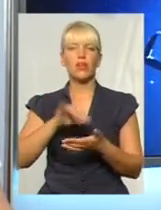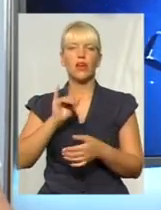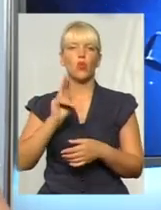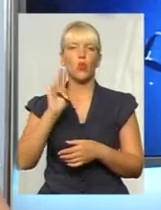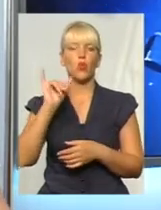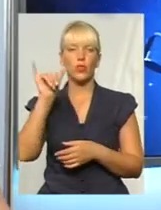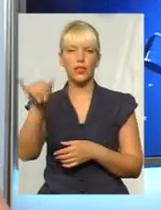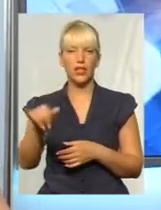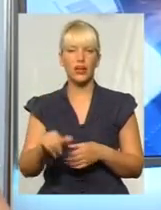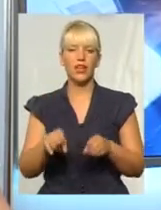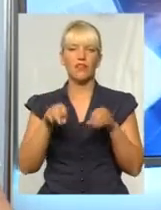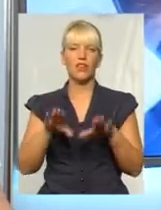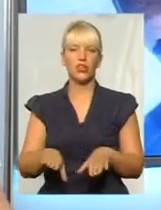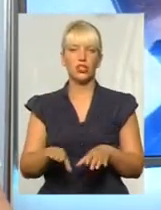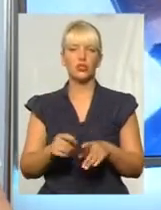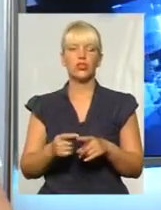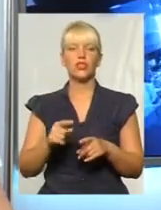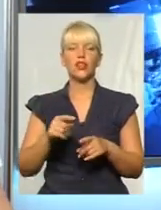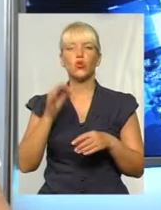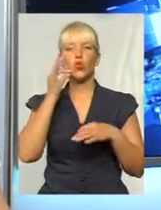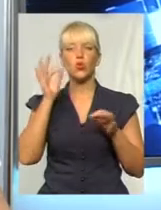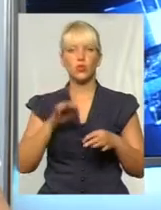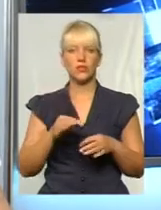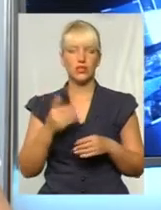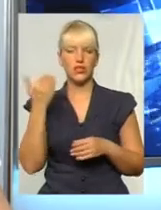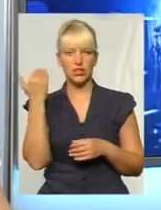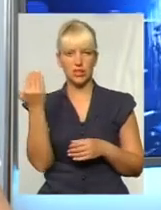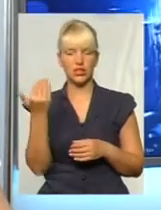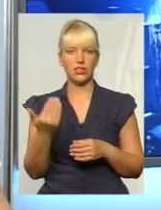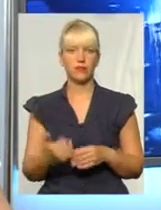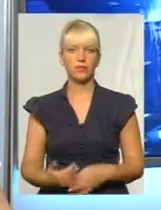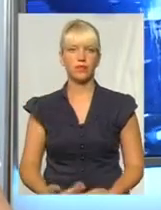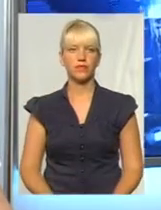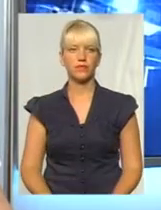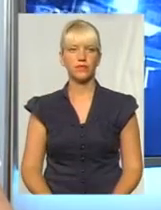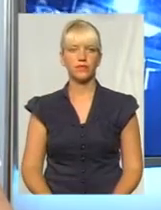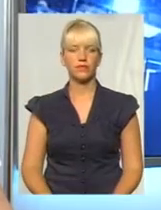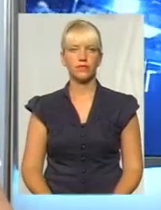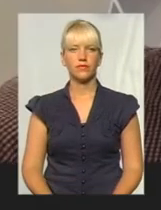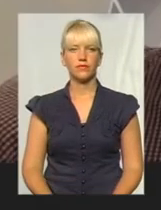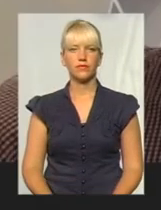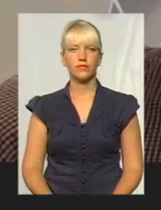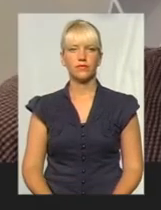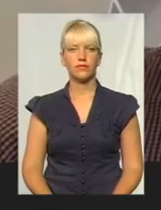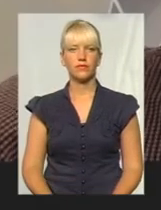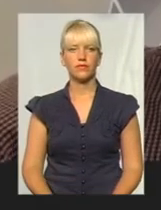проблеми, і пан Олег саме розповість нам зараз, як це питання вирішується у Львові.